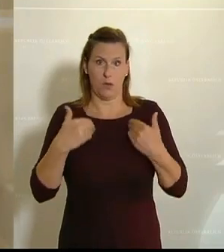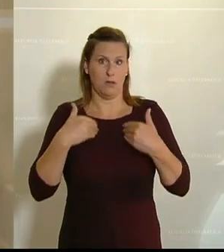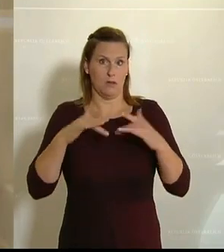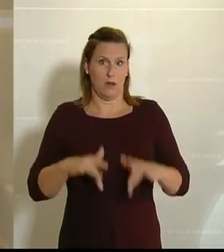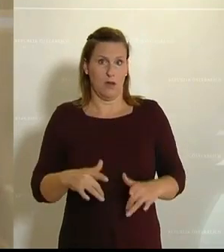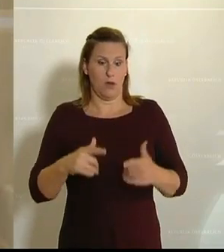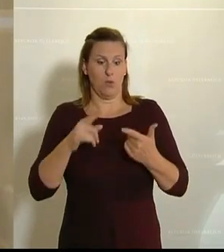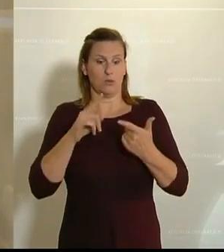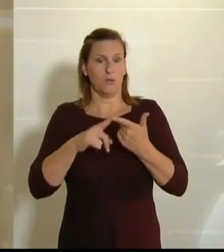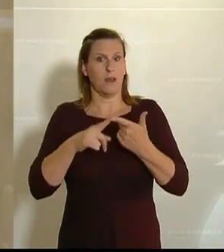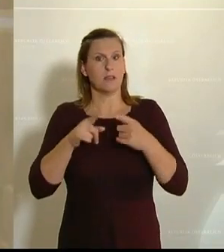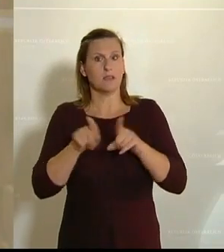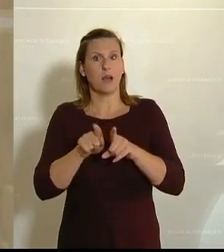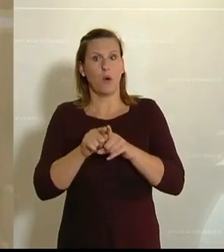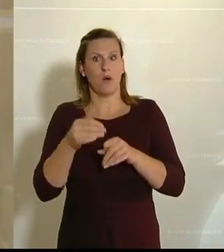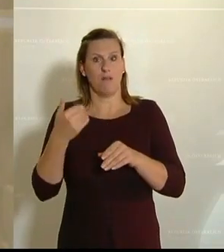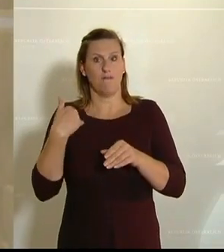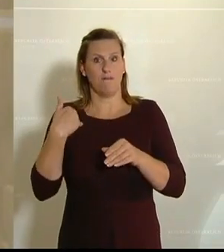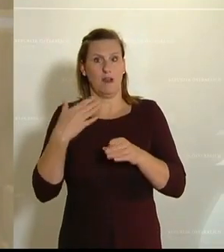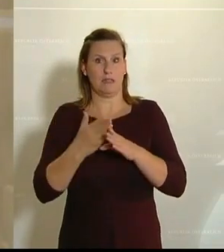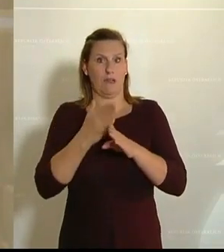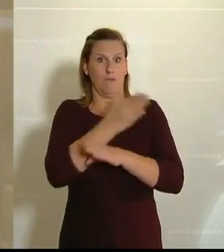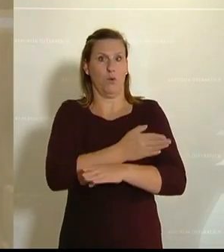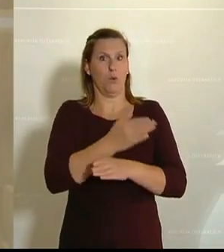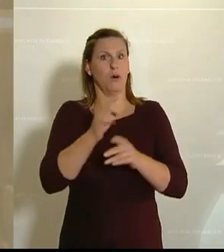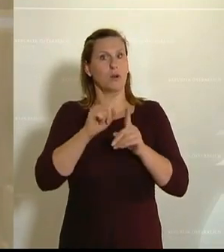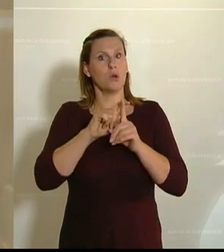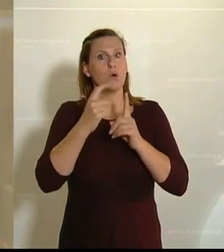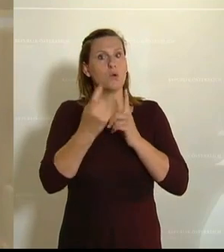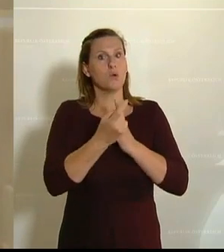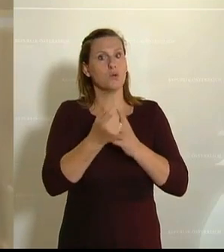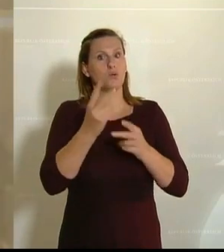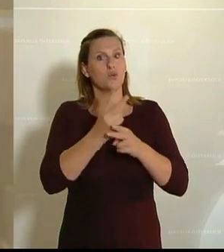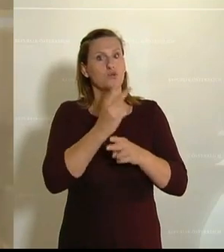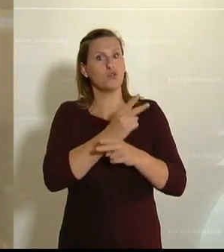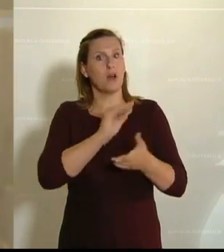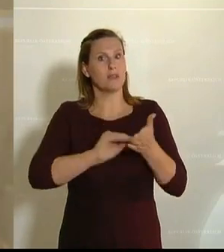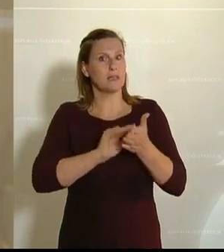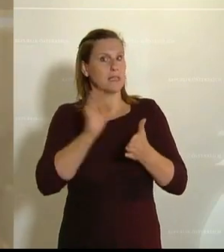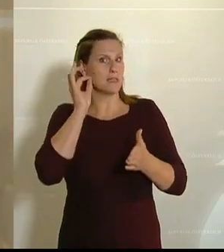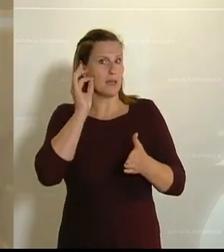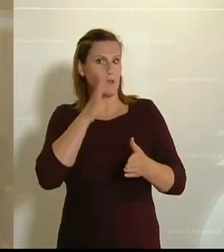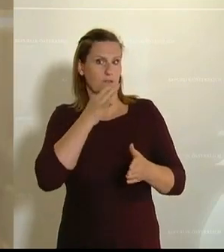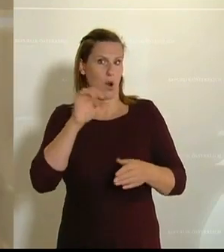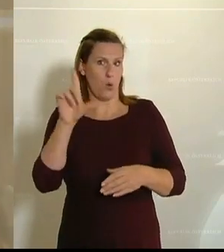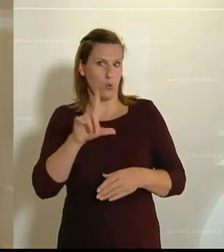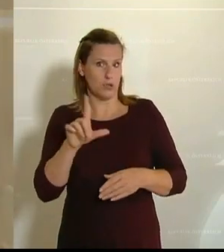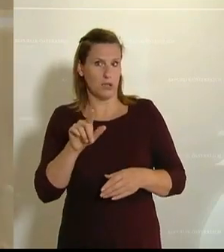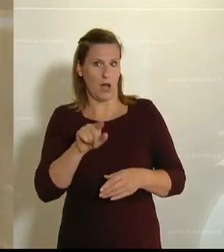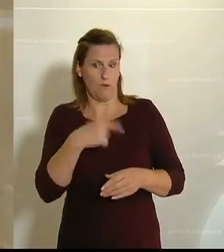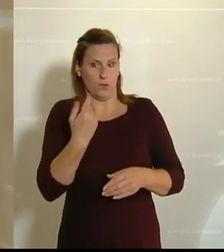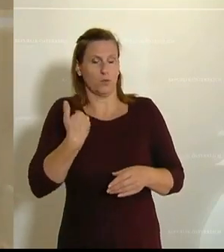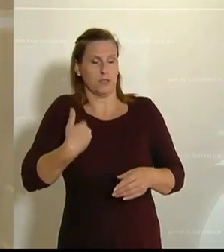Und zweitens, weil die letzte Kulturstaatssekretärin Ulrike Lunacek und an dieser Stelle auch von unserer Seite